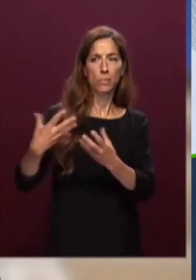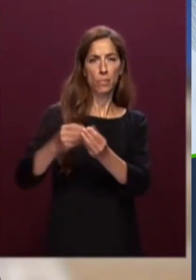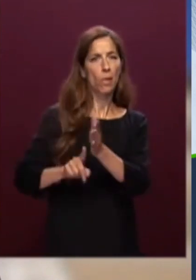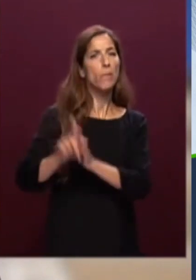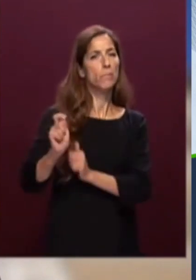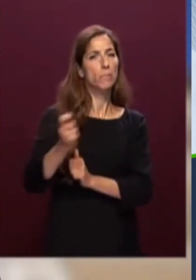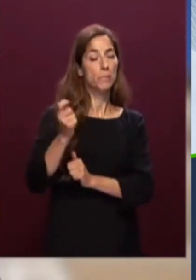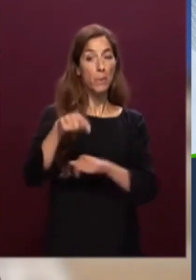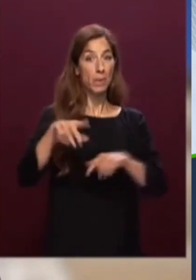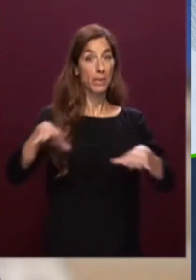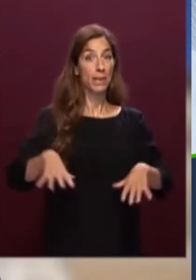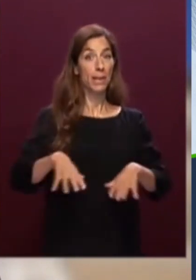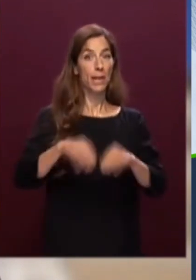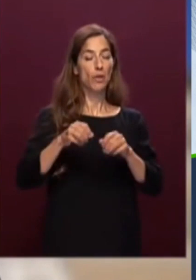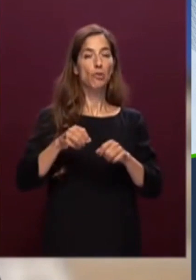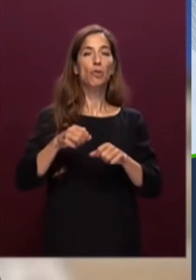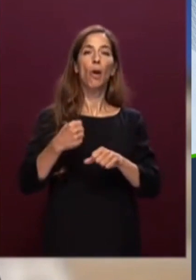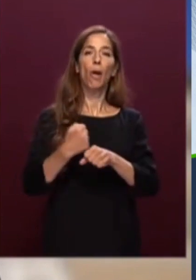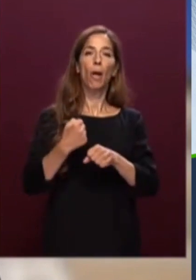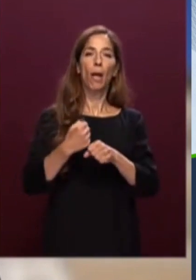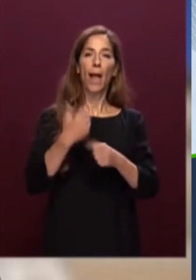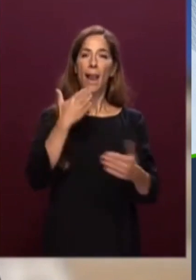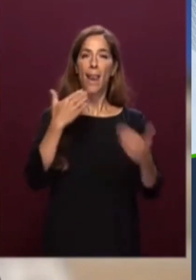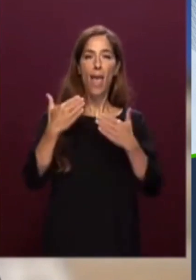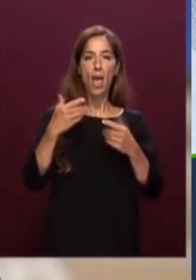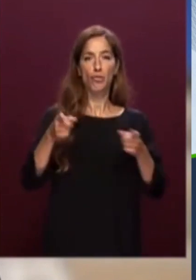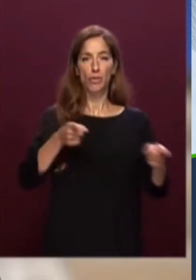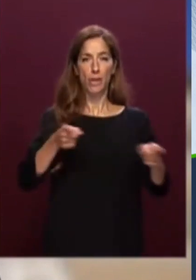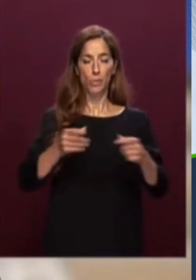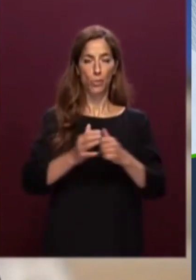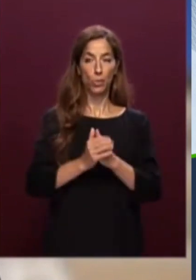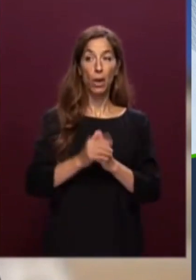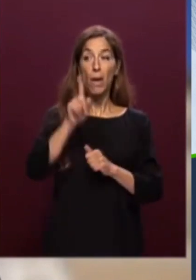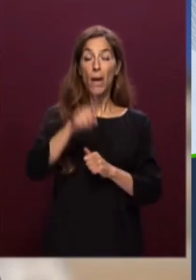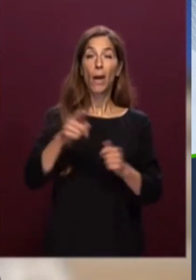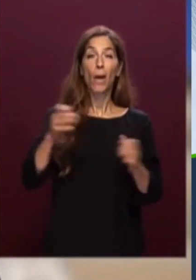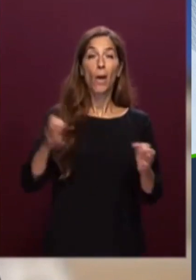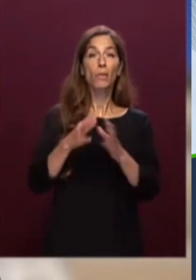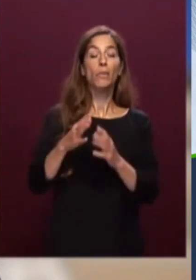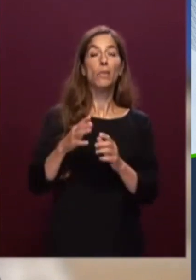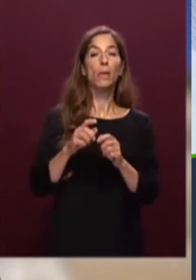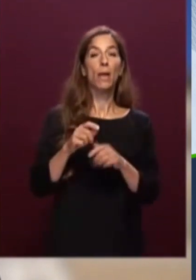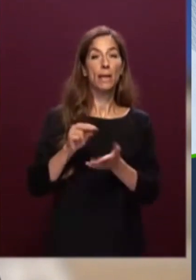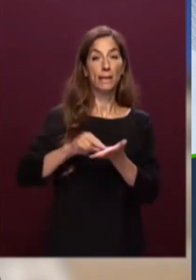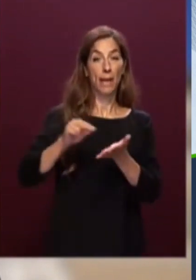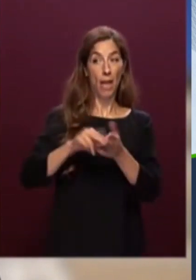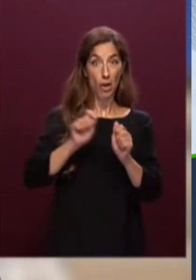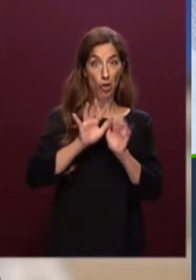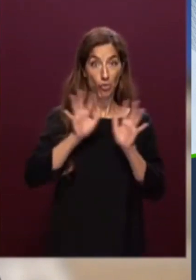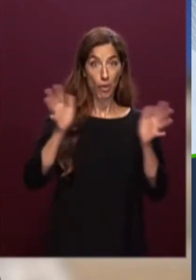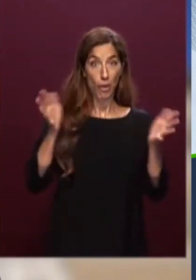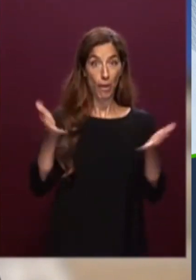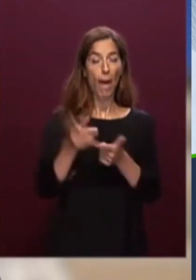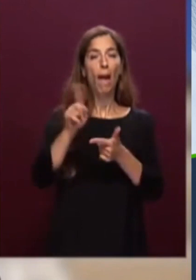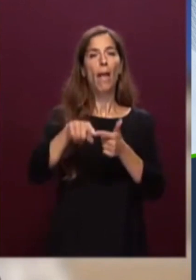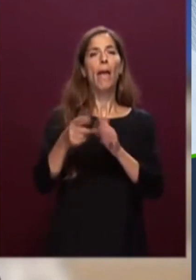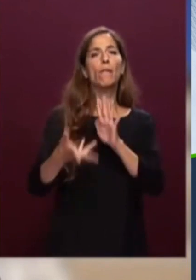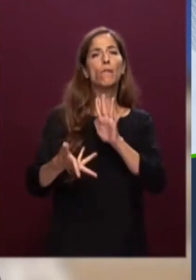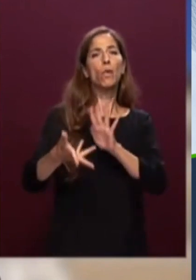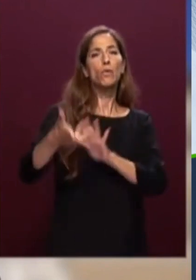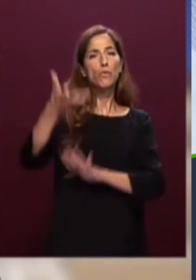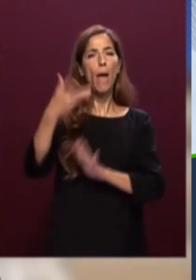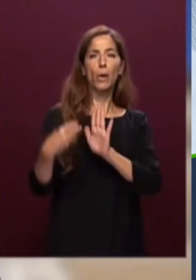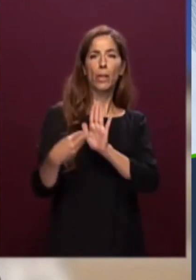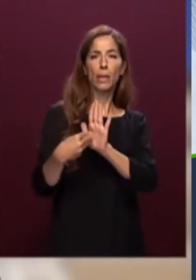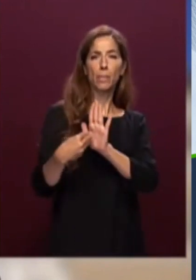Parimenti rivolgo un saluto al Segretario Generale e a tutti i funzionari dipendenti della Camera con i quali